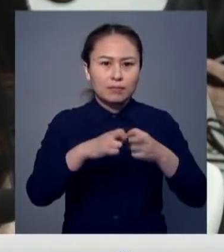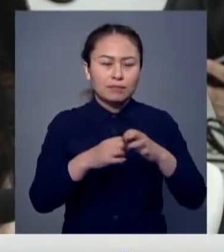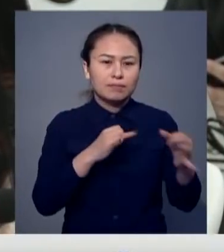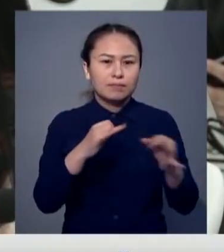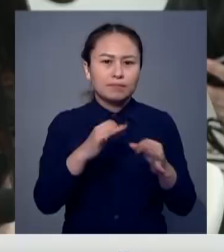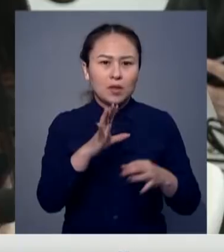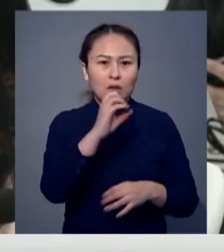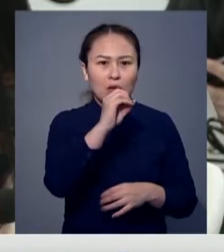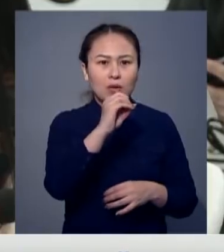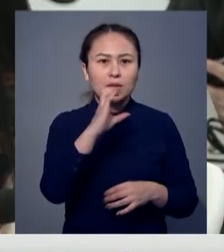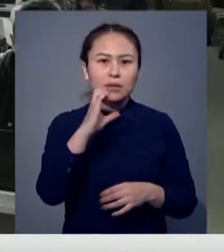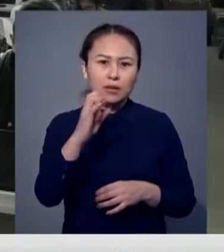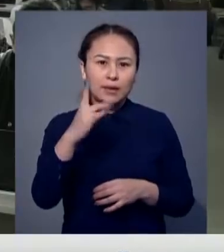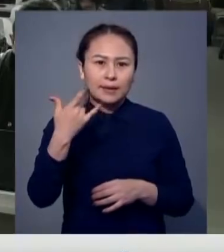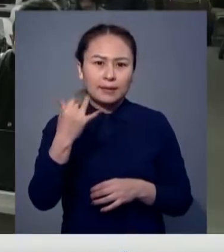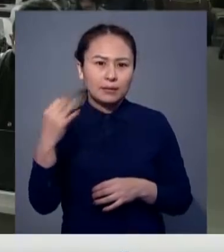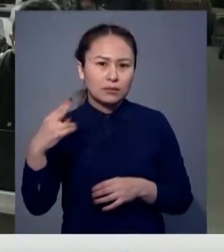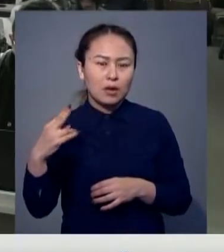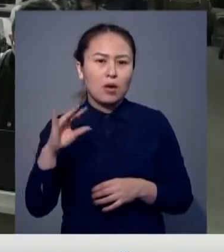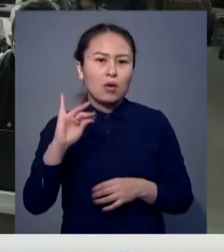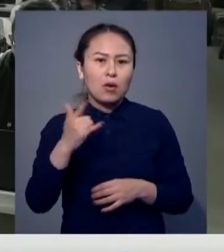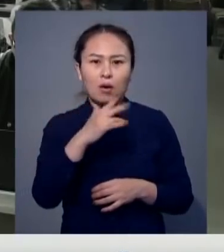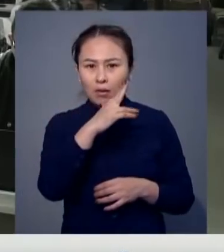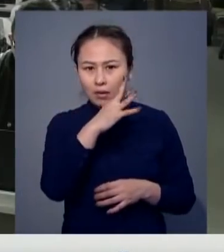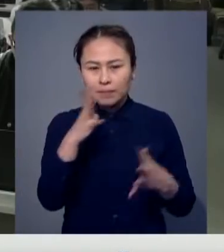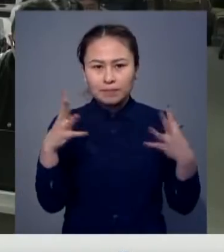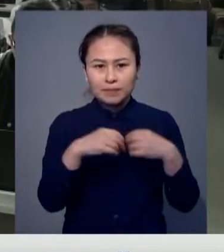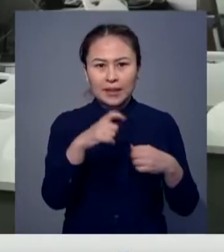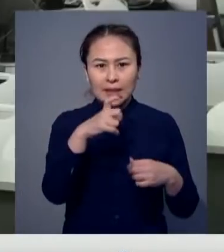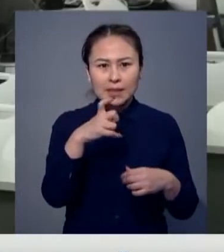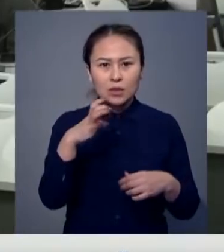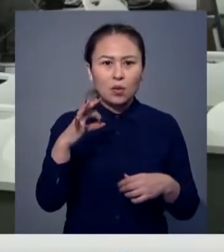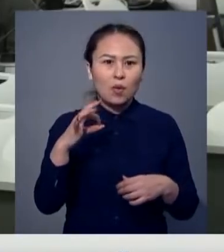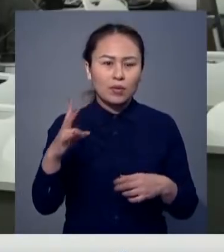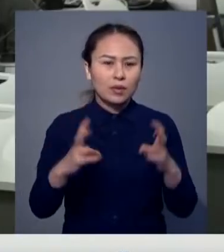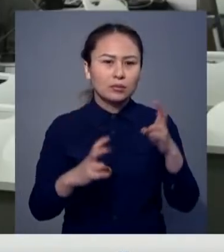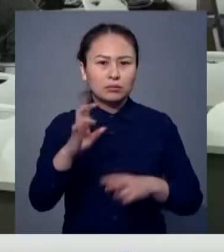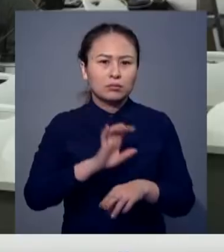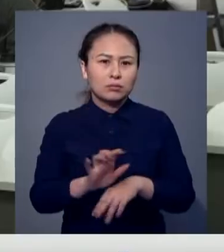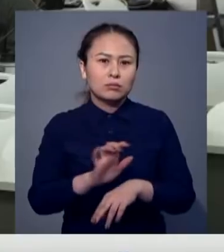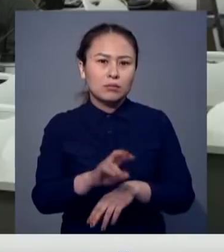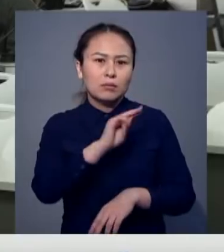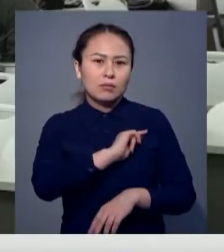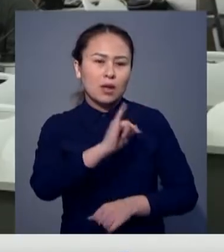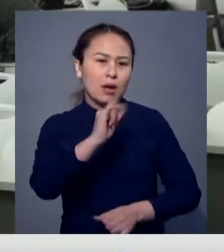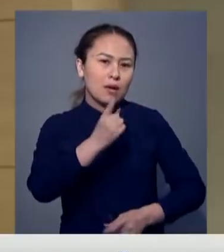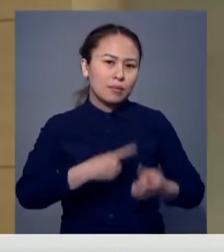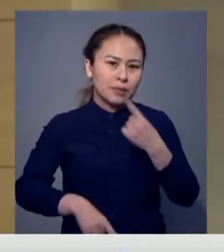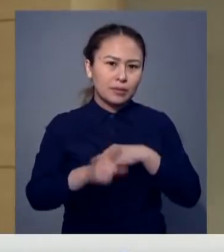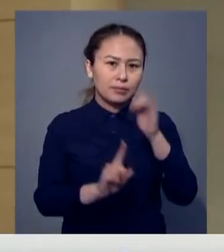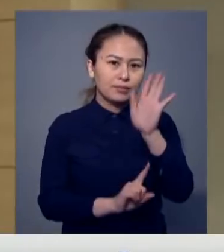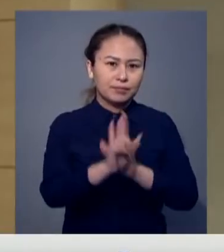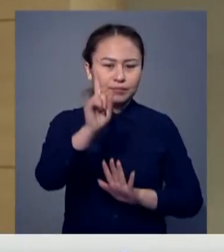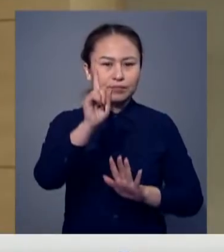салады. Йо Сангим әлімдедің айты ұнша ғонғысы Корея өкімееті бірлескен КСОН өйіндірісі кешенің жұмысын қайта жандандыруға